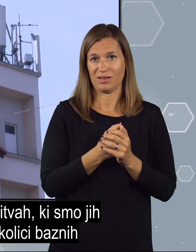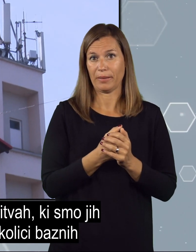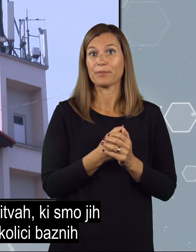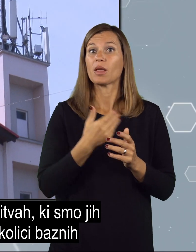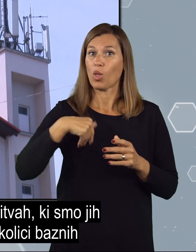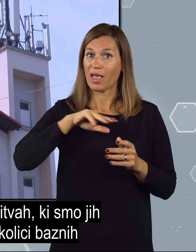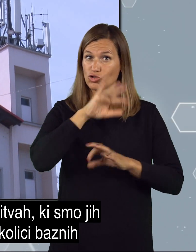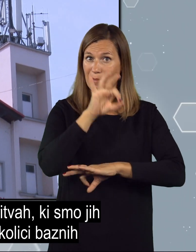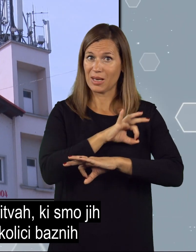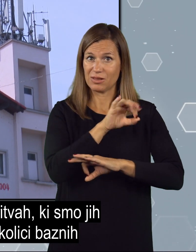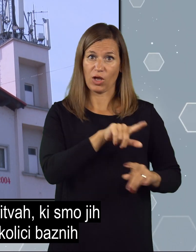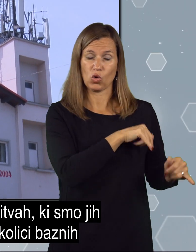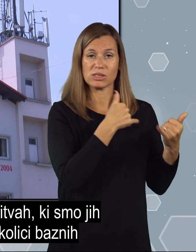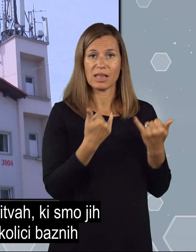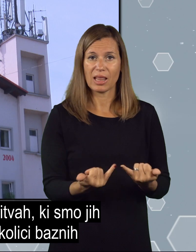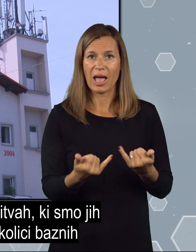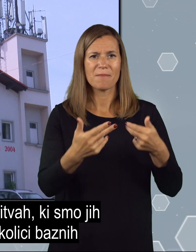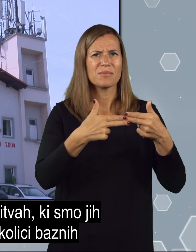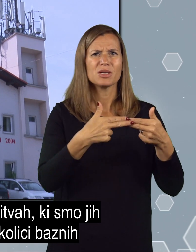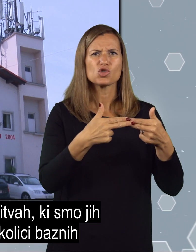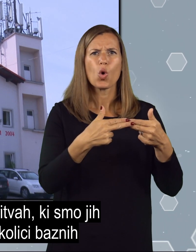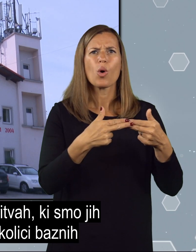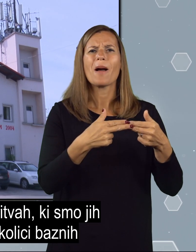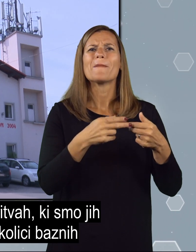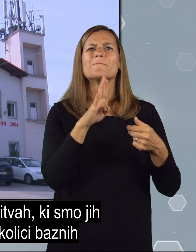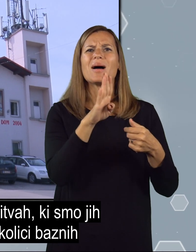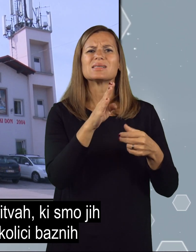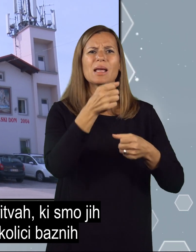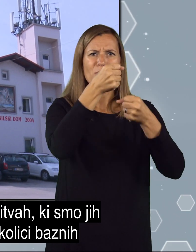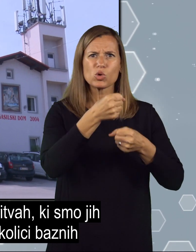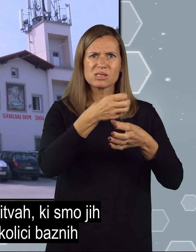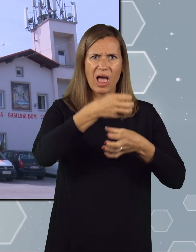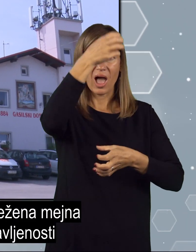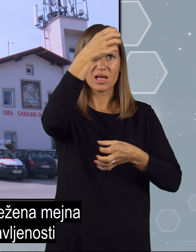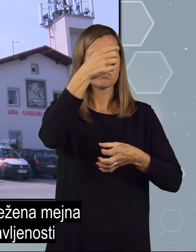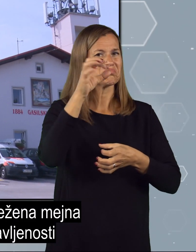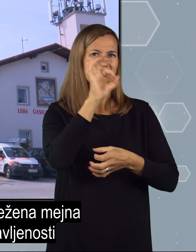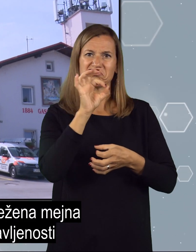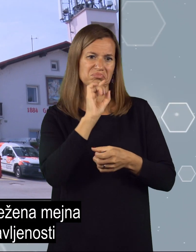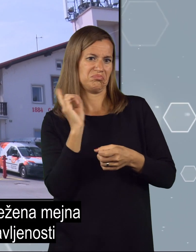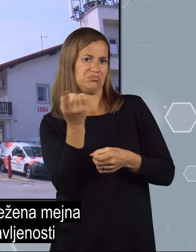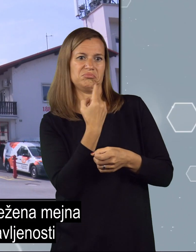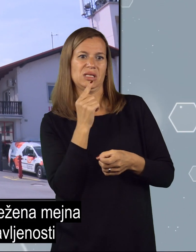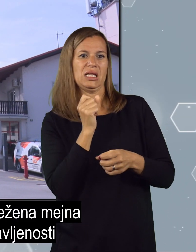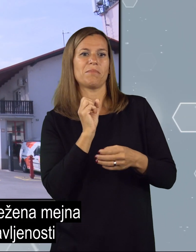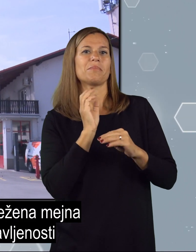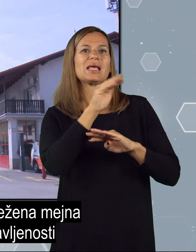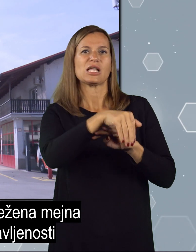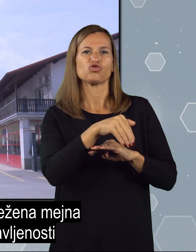Po naših meritvah, ki smo jih dozdaj opravili, okolici baznih postaj nikjer ni presežena mejna vrednost